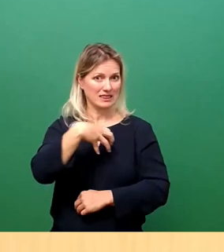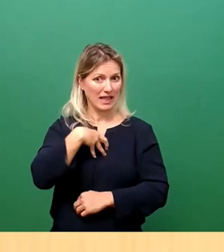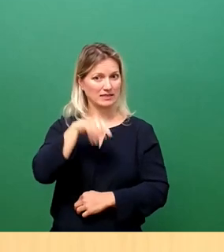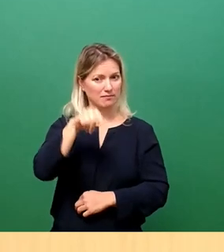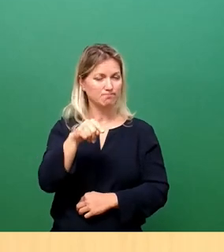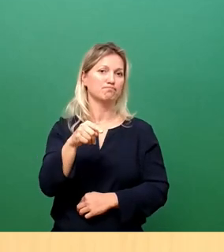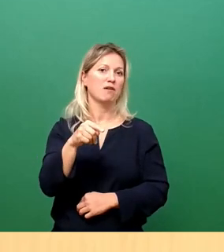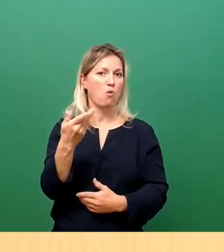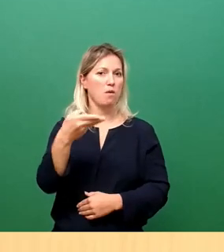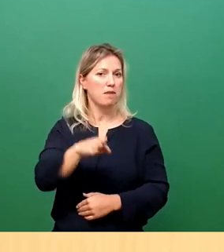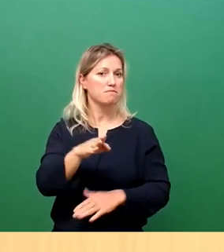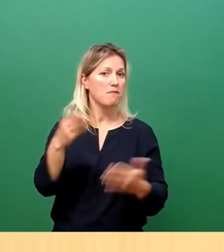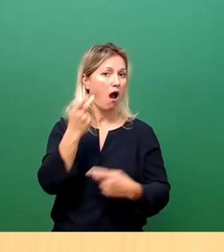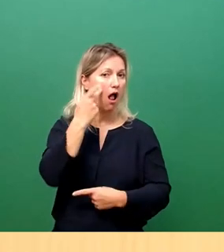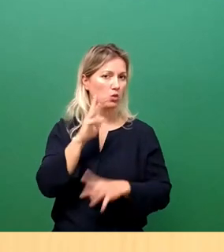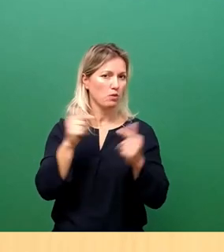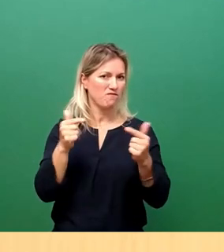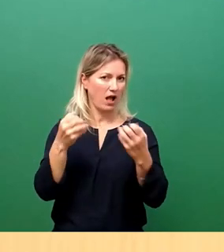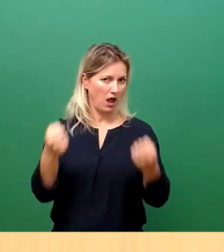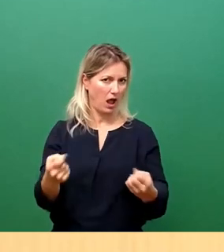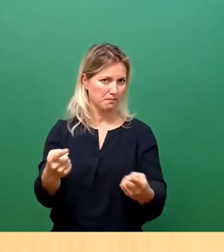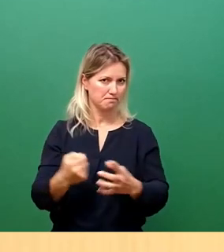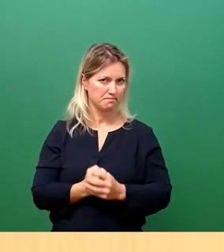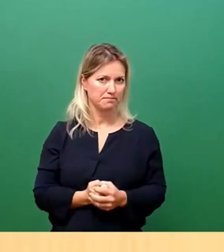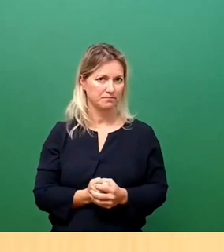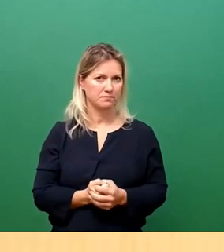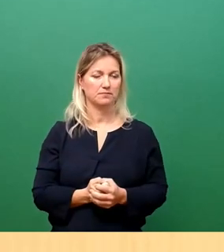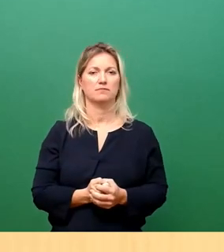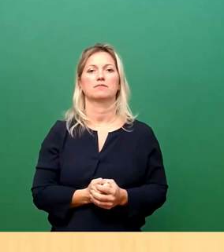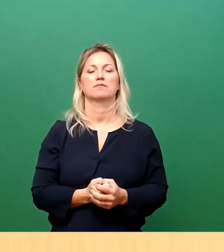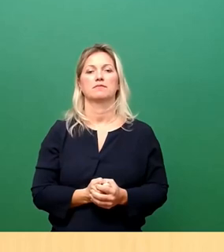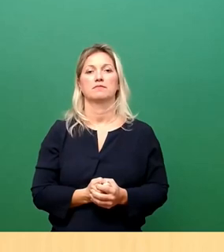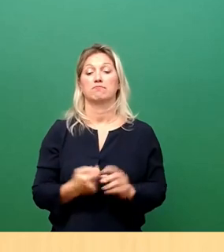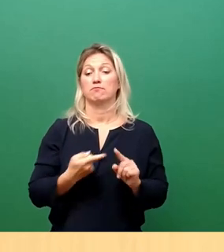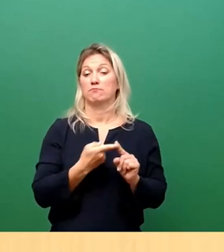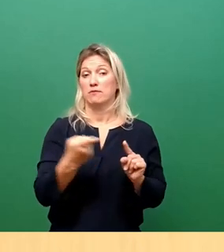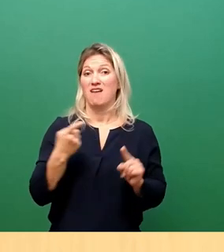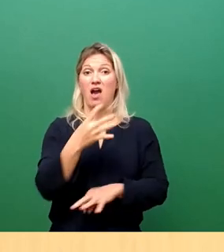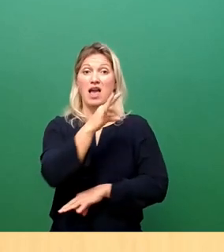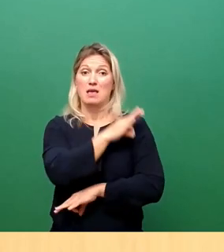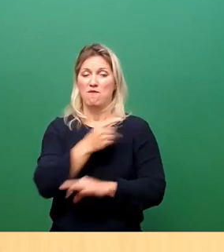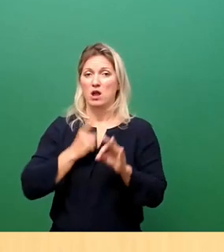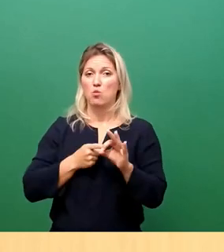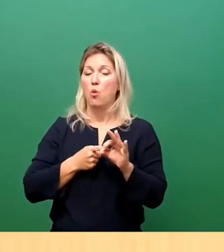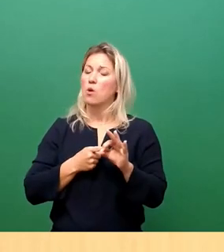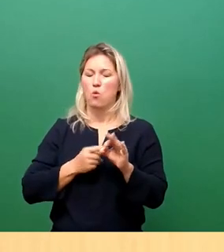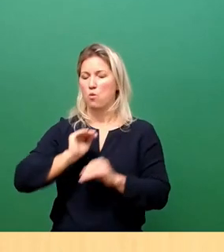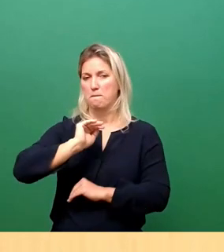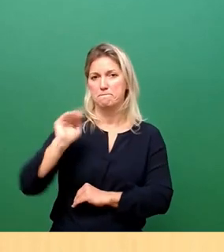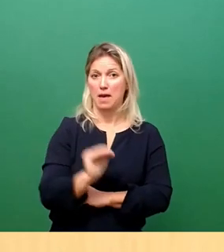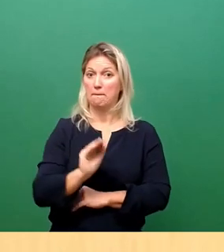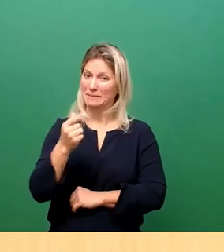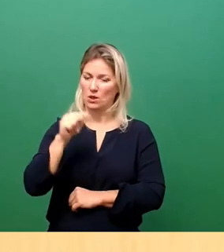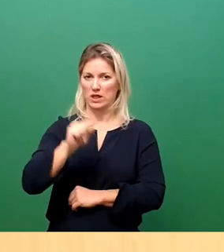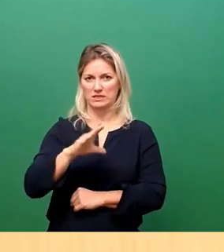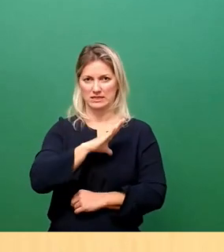Pflegeheimen. Wir hatten eine extrem niedrige Impfquote, insbesondere in Sachsen und auch in Dresden.